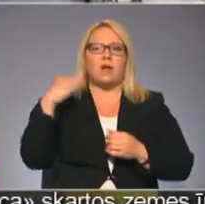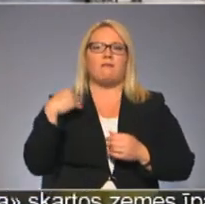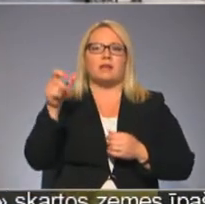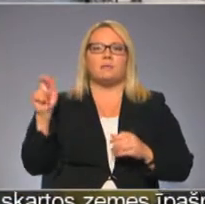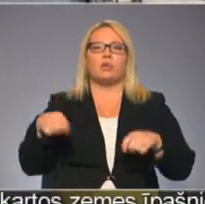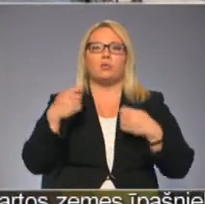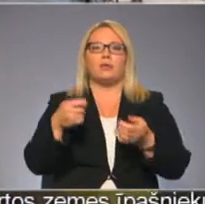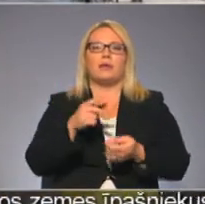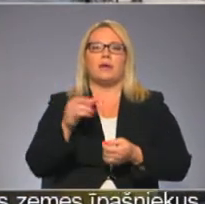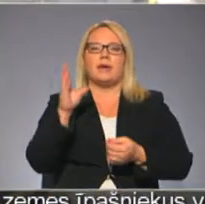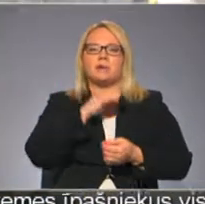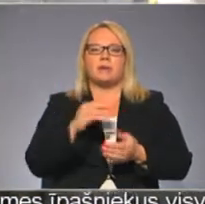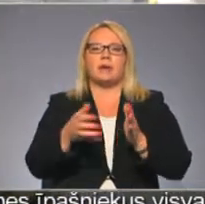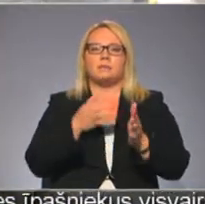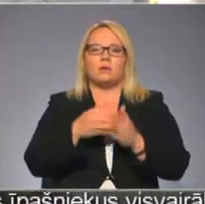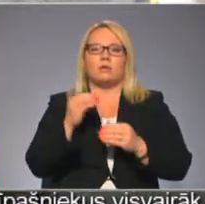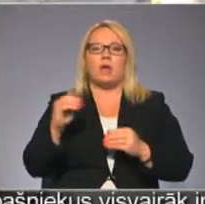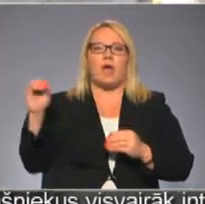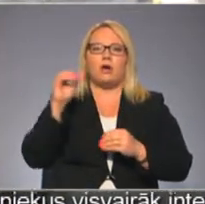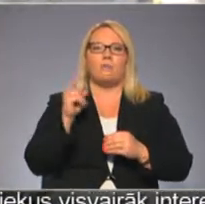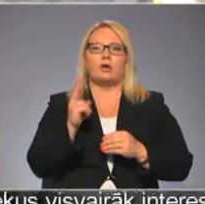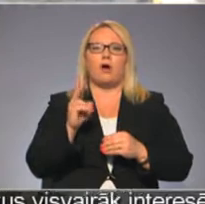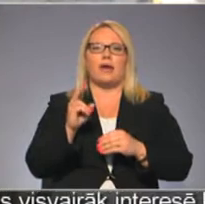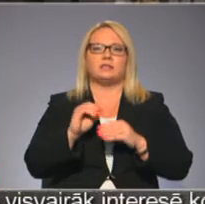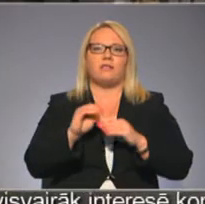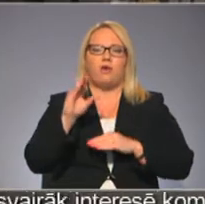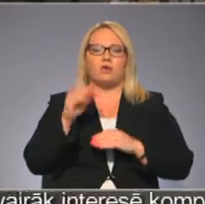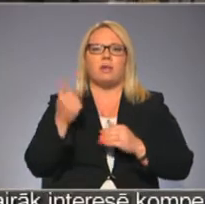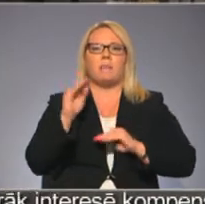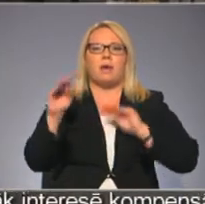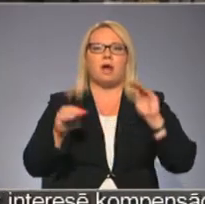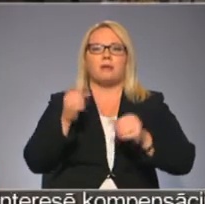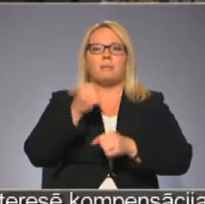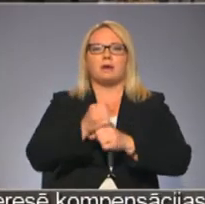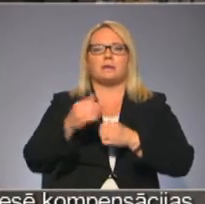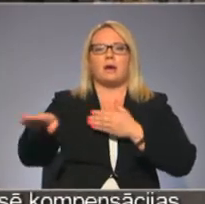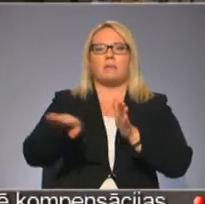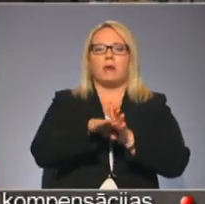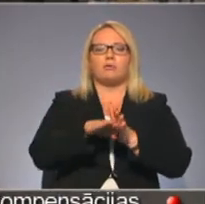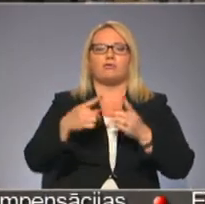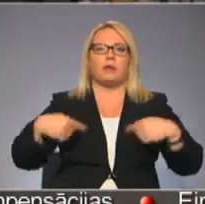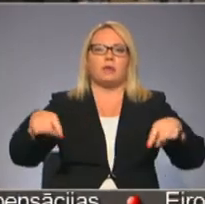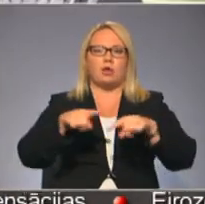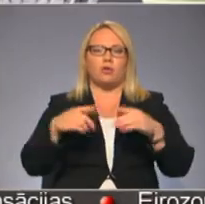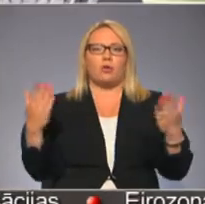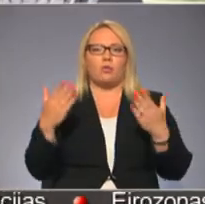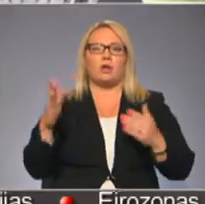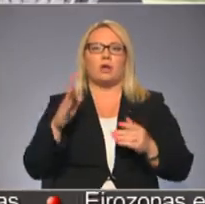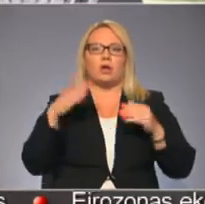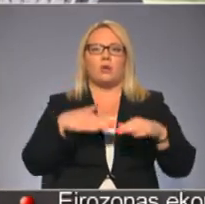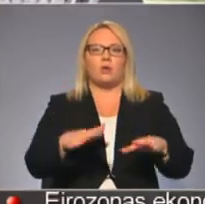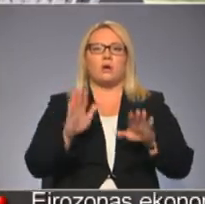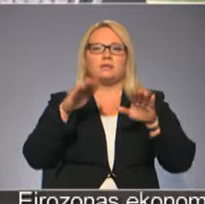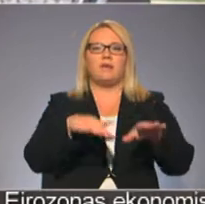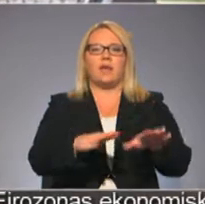dodoties pa izmantot Eiropas kohēzijas fondus. Labiekārtot ir arī piestātnēja pieguļošā teritorija, kurā atrodas jūras